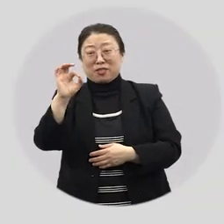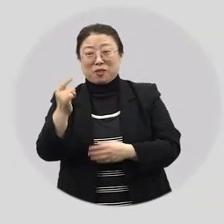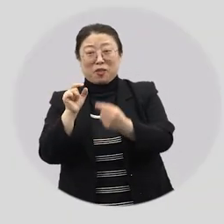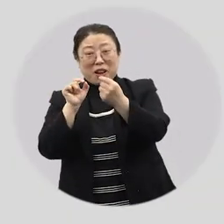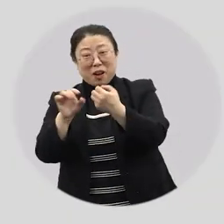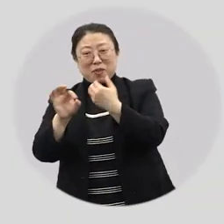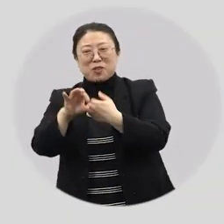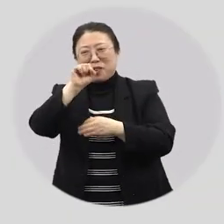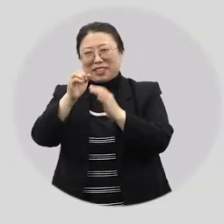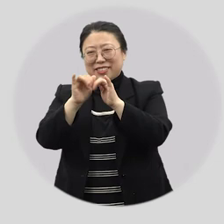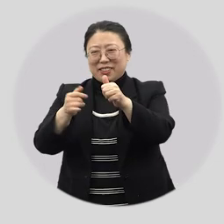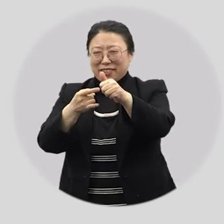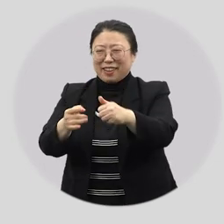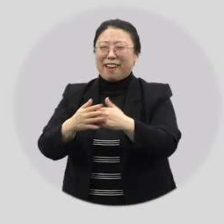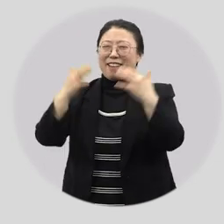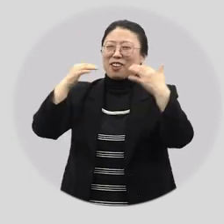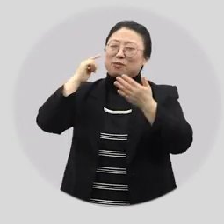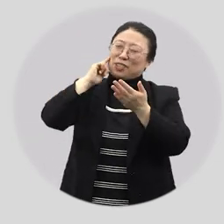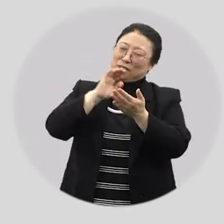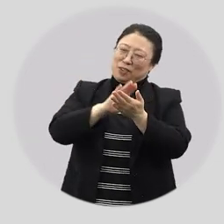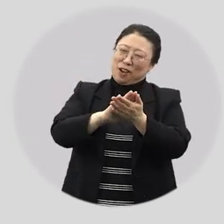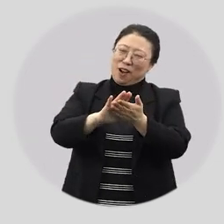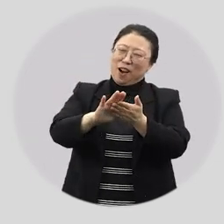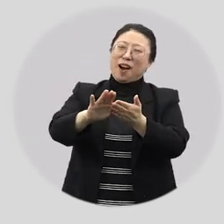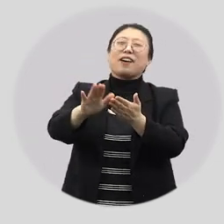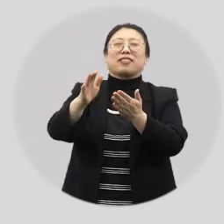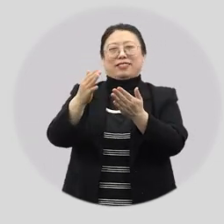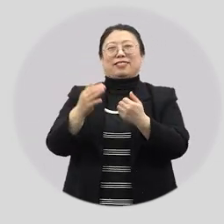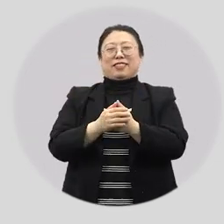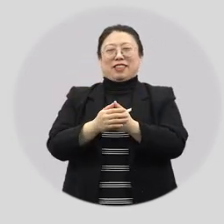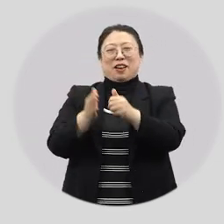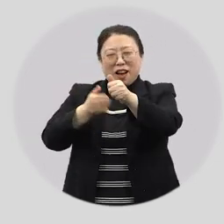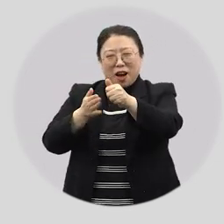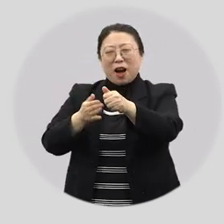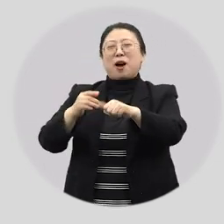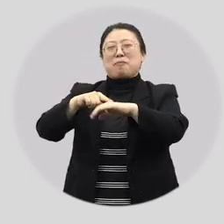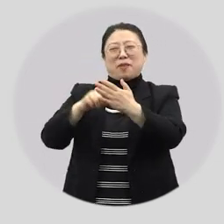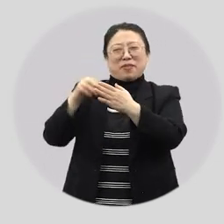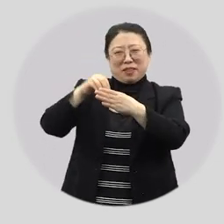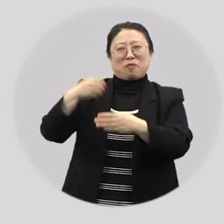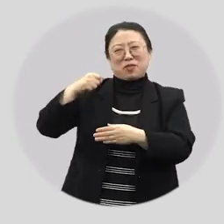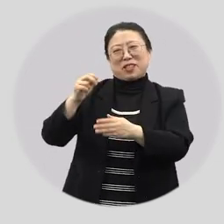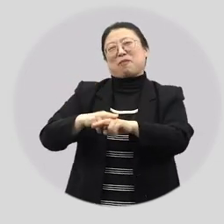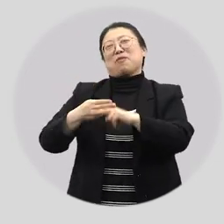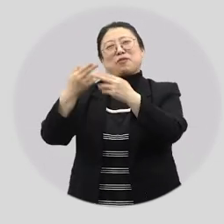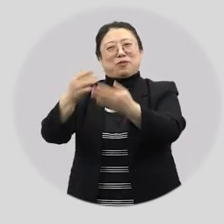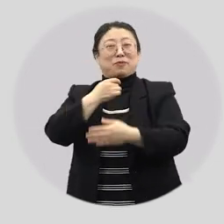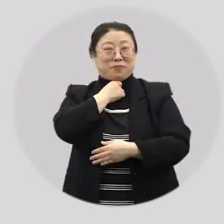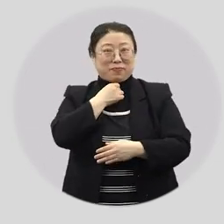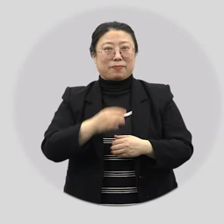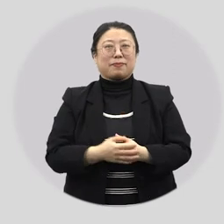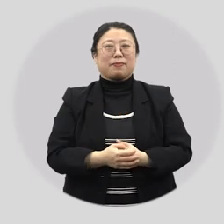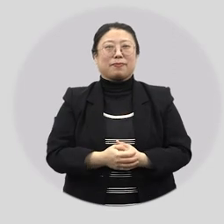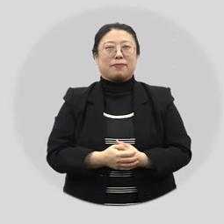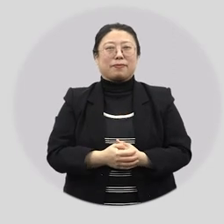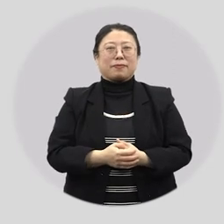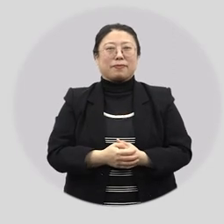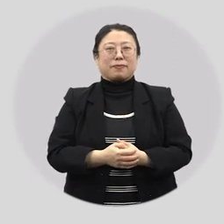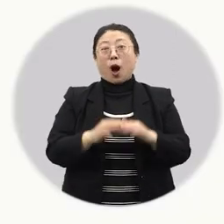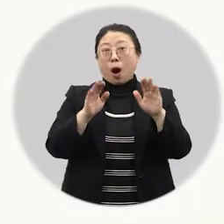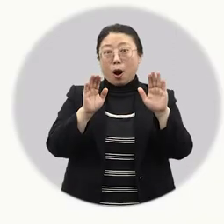단호가 오면 제가 좋아하는 사람들에게 여름을 시원하게 보내라는 마음을 담아 부채를 선물해야겠어요.